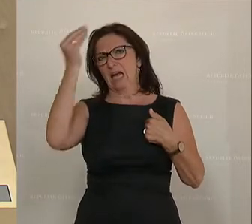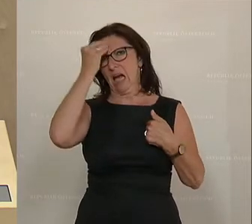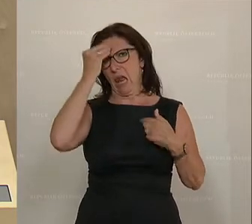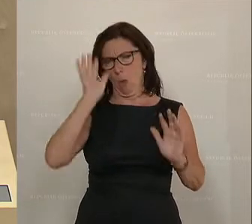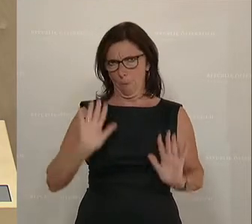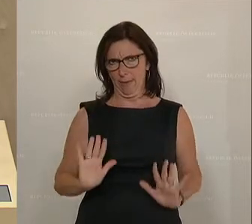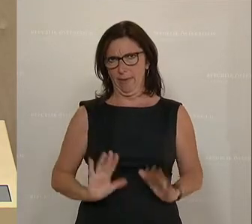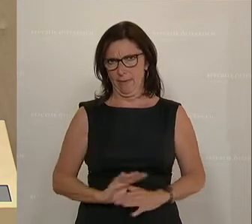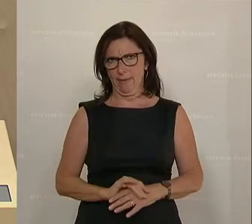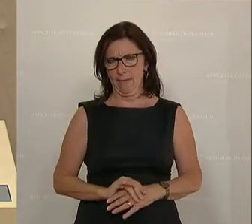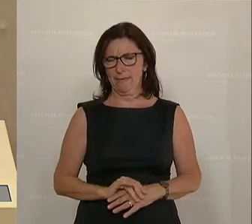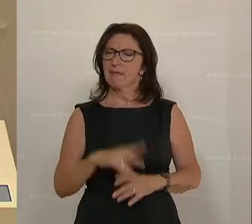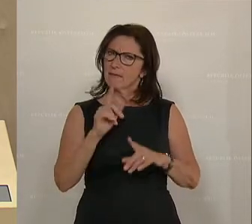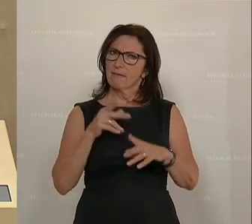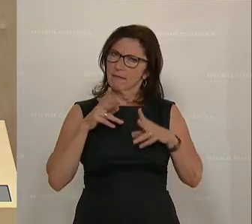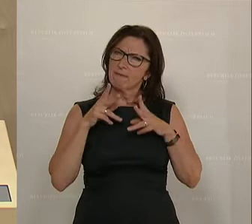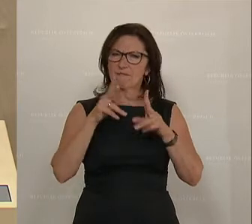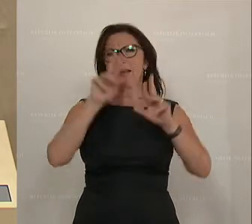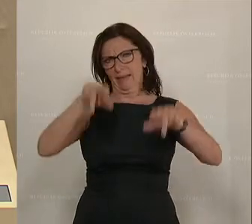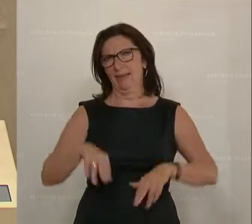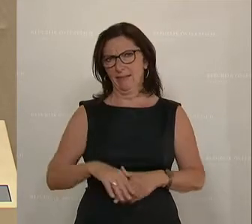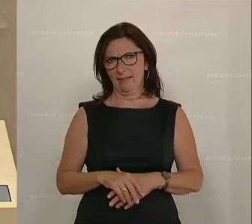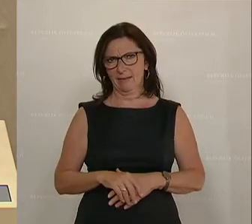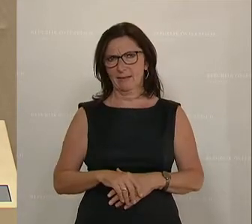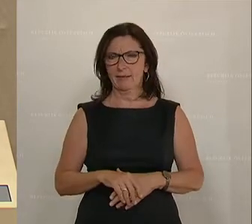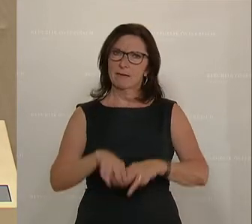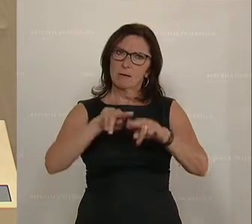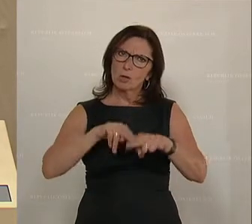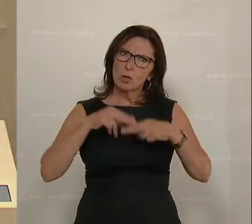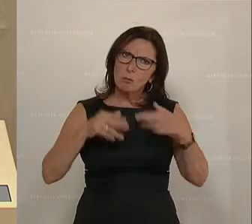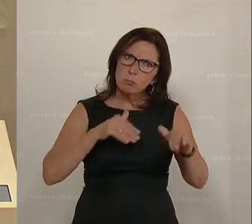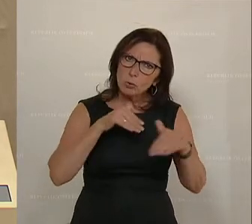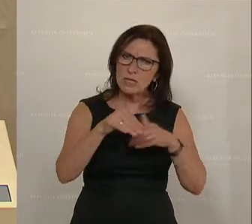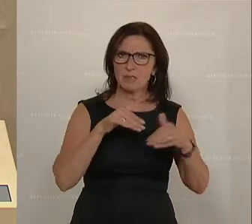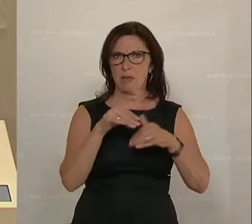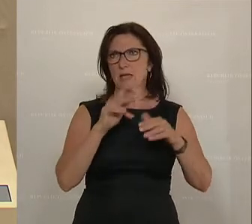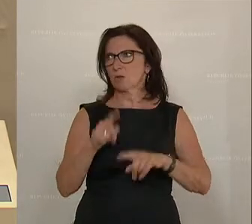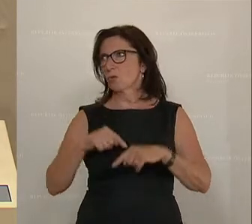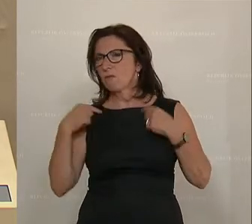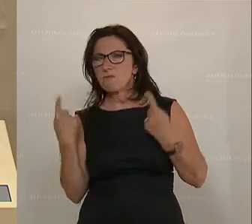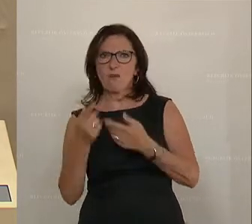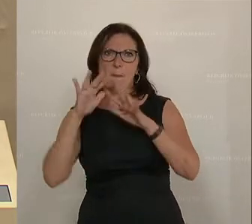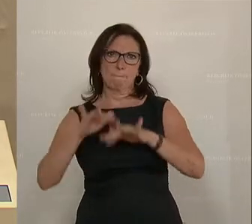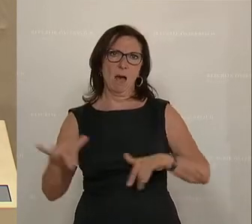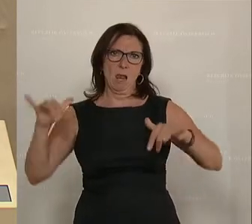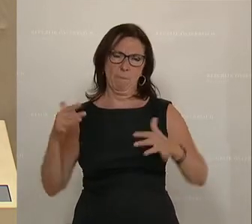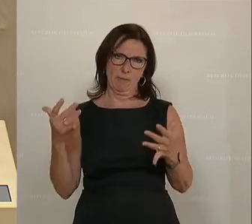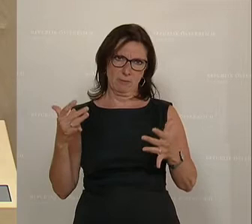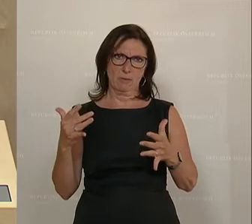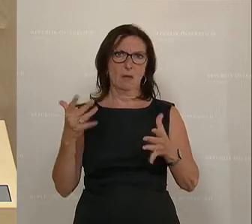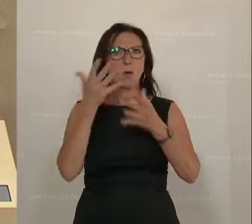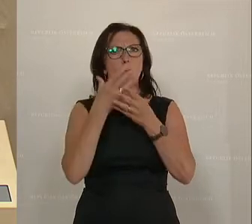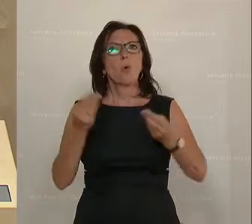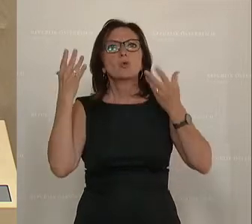wir haben hier den richtigen Weg eingeschlagen, in dem der Bundesminister und auch wir hier im Parlament eine schnelle Lösung und schnell